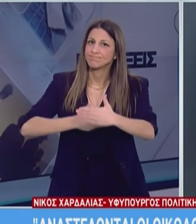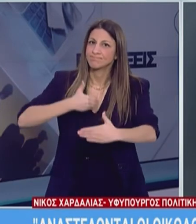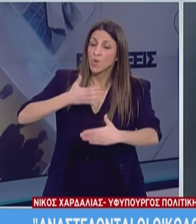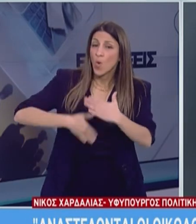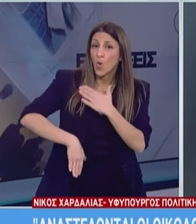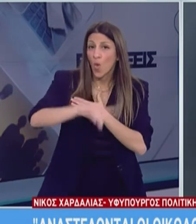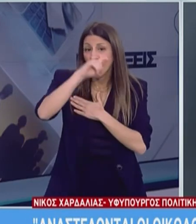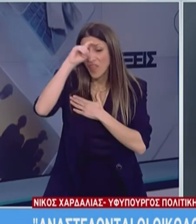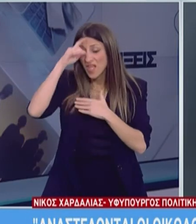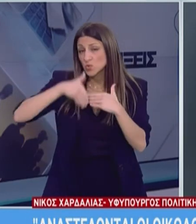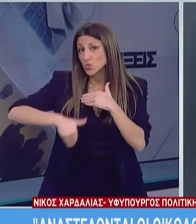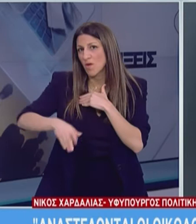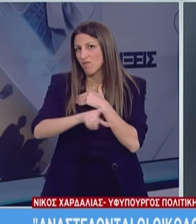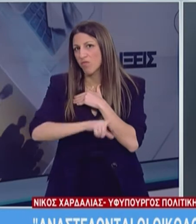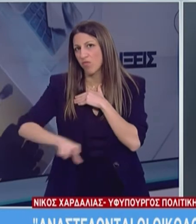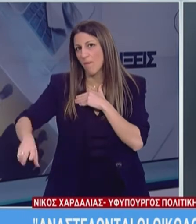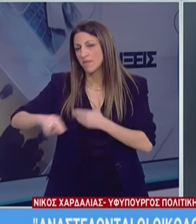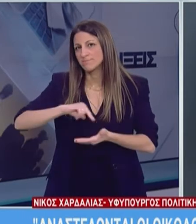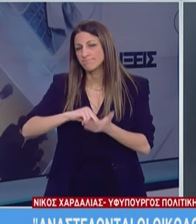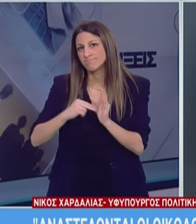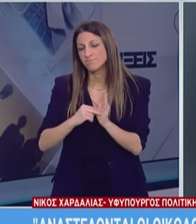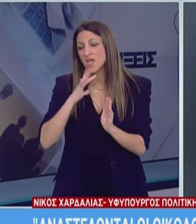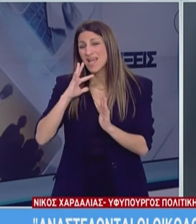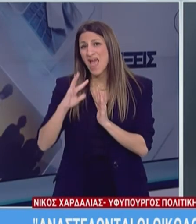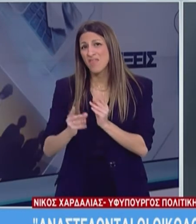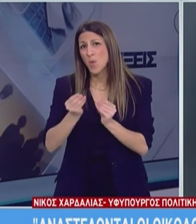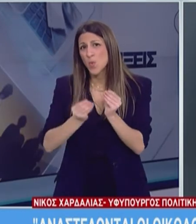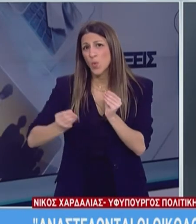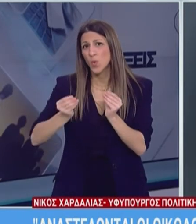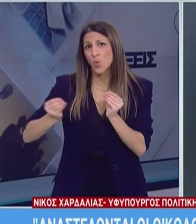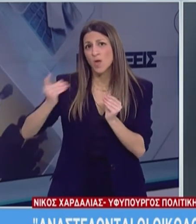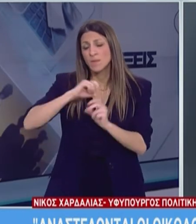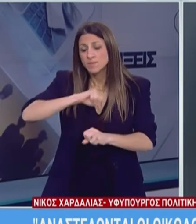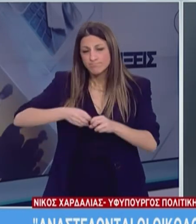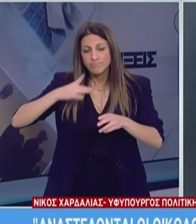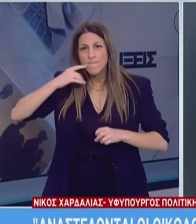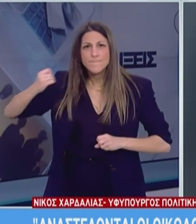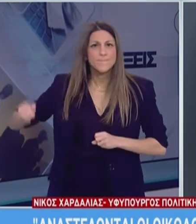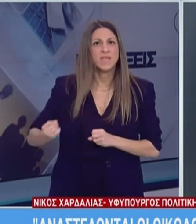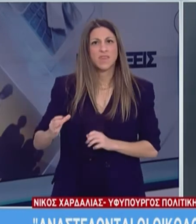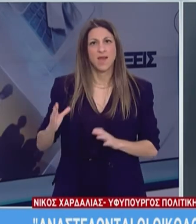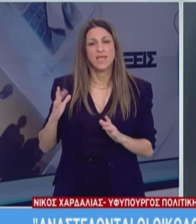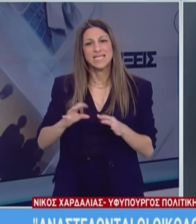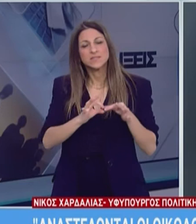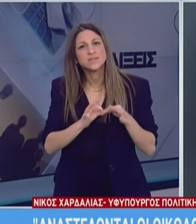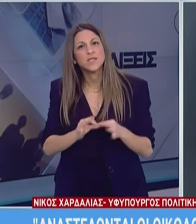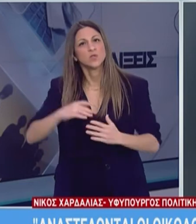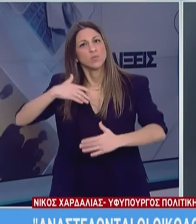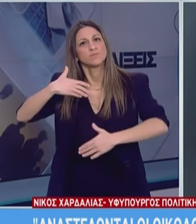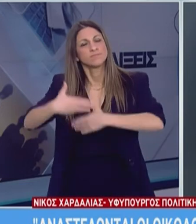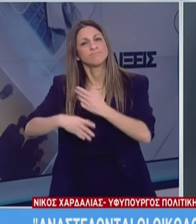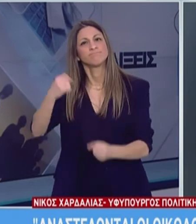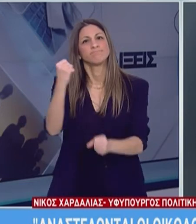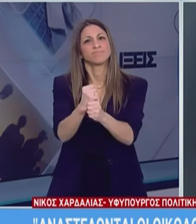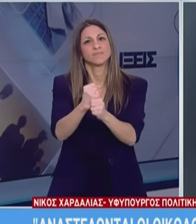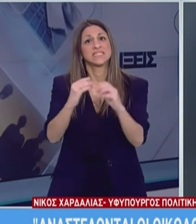επόμενες ημέρες, οι επόμενες εβδομάδες θα είναι δύσκολες. Γιατί κάθε μέρα που περνάει απαιτείται από εμάς μεγαλύτερη αυτοπιθαρχία για να συνεχίσουμε να παραμένουμε στο